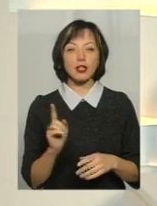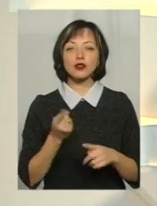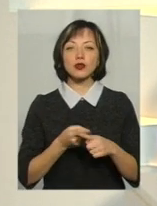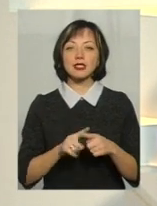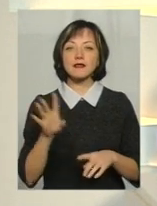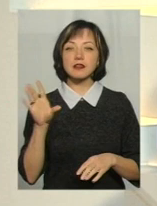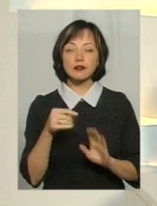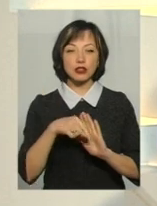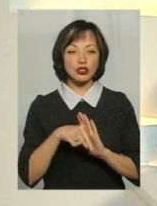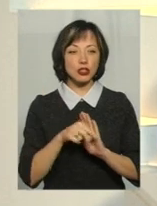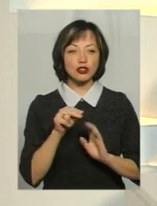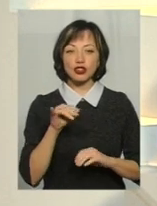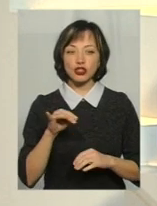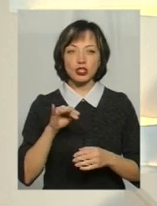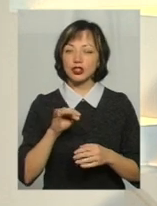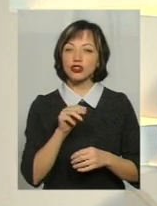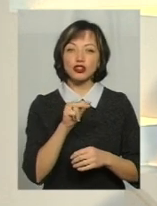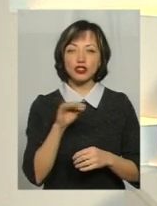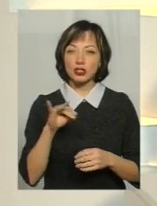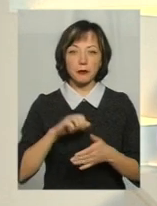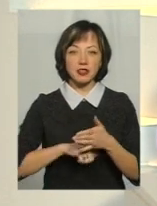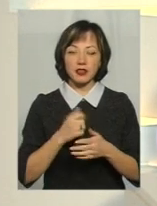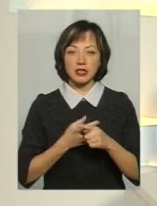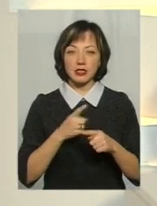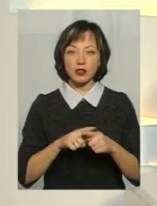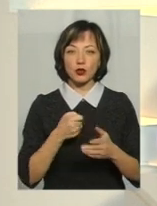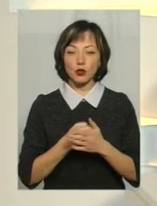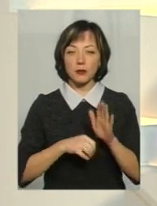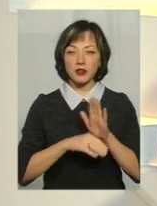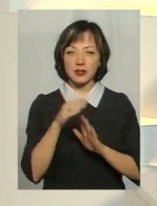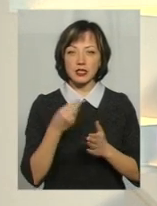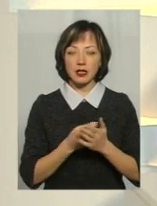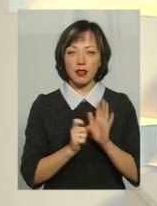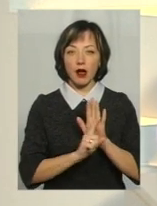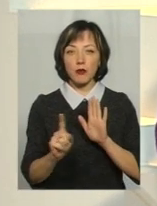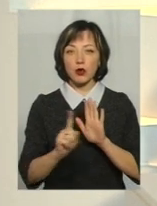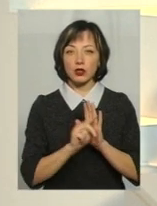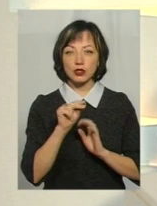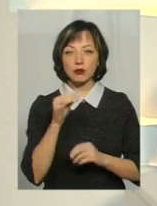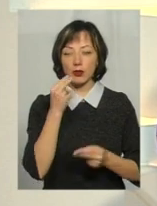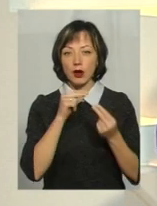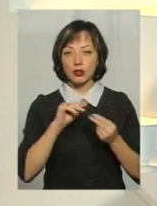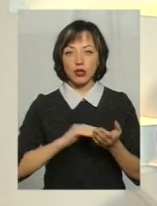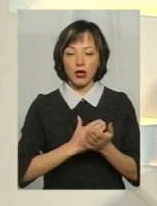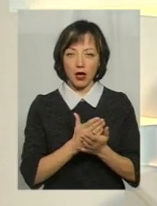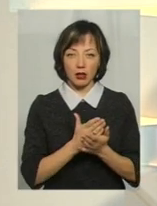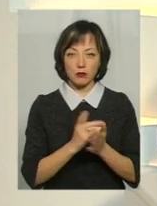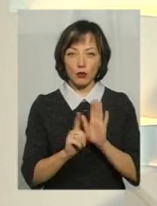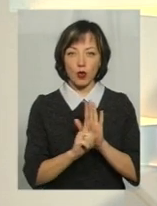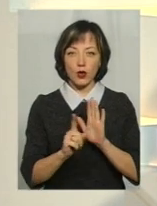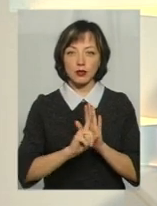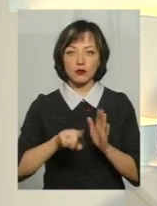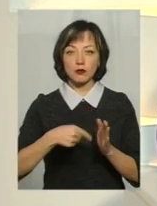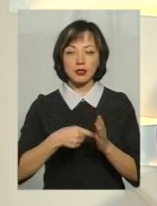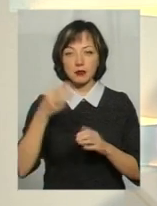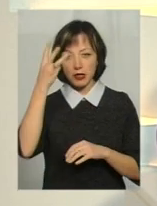все означає, чи не приде це до підвищення цін на проїзд, чи покраща якість проїзду в місті